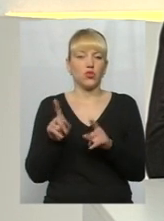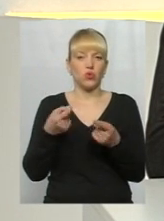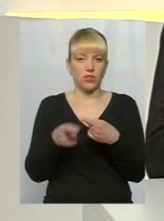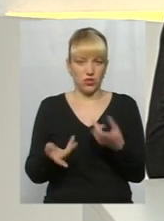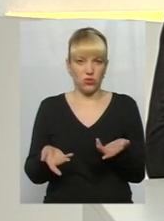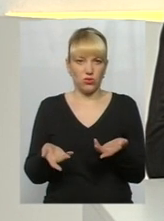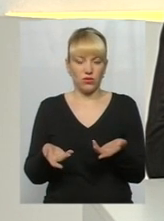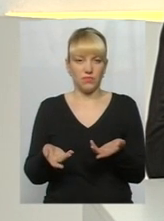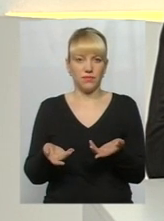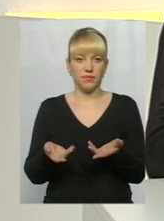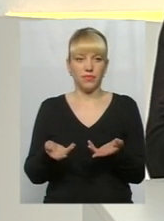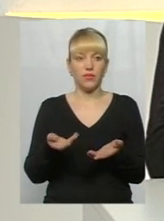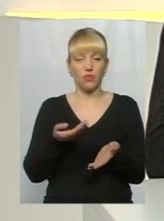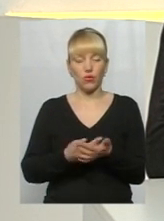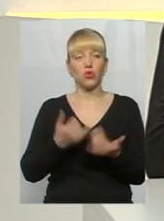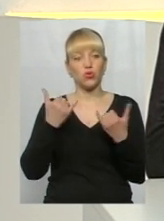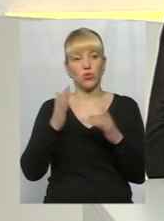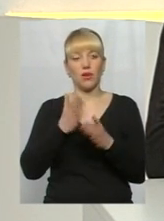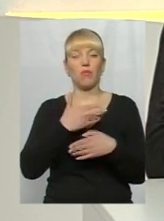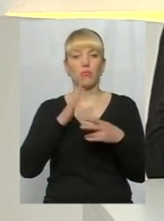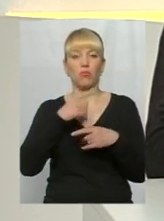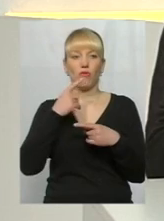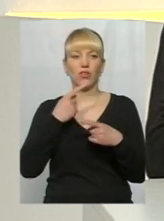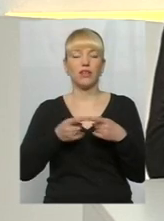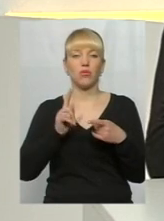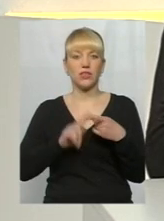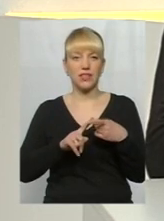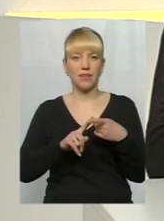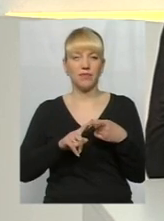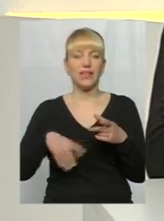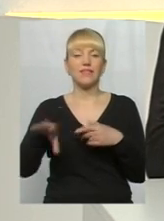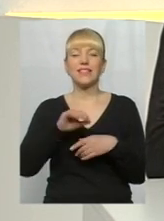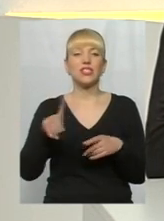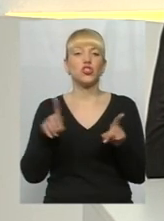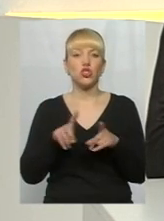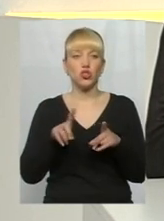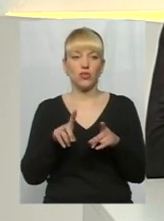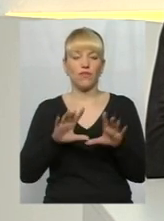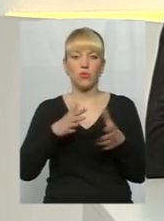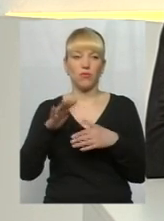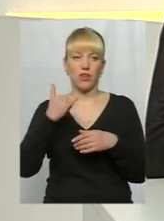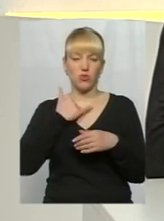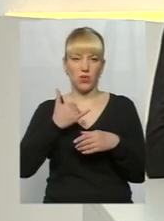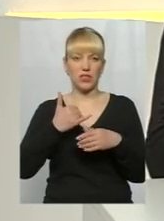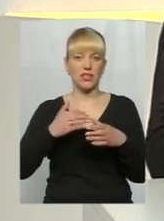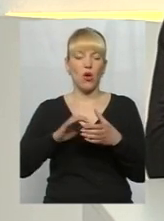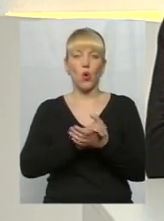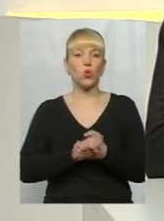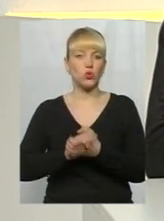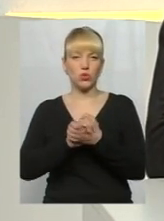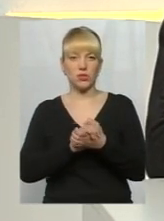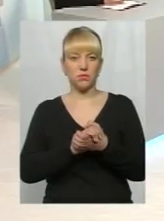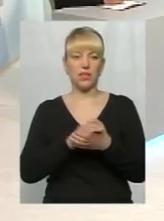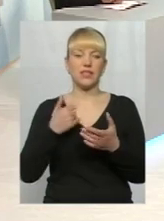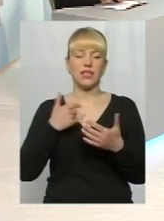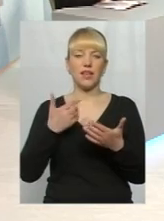іншого. От сьогодні ми будемо говорити про це все, що ж, в принципі, відбувається в нашому суспільстві. Давайте для початку я